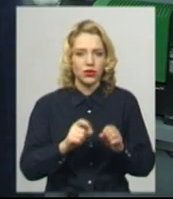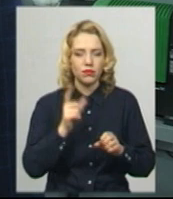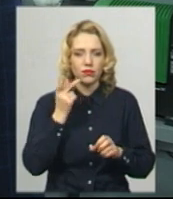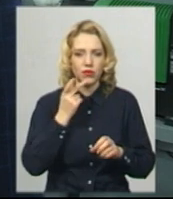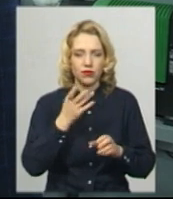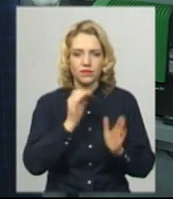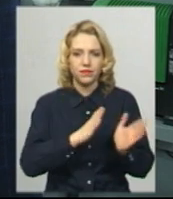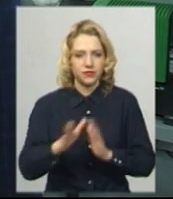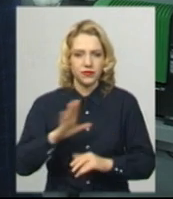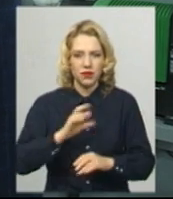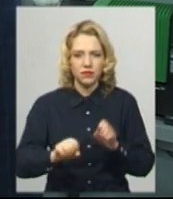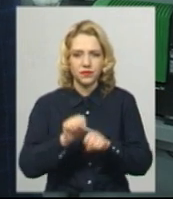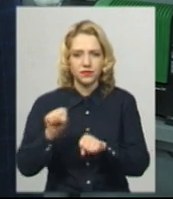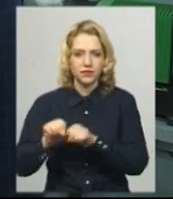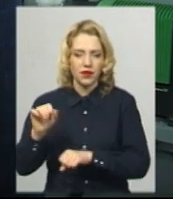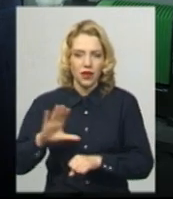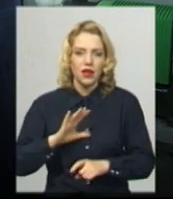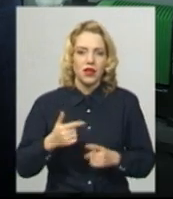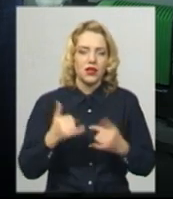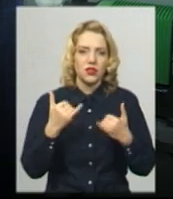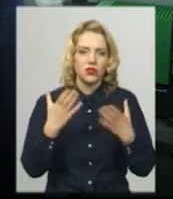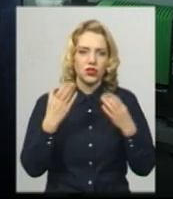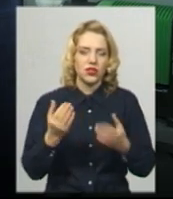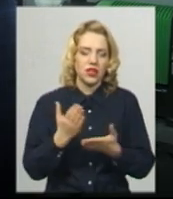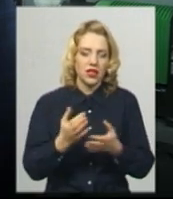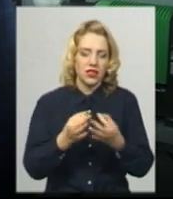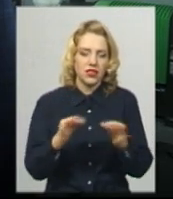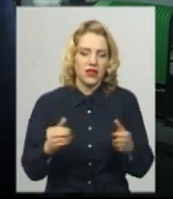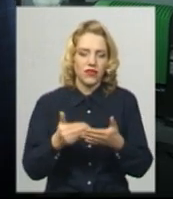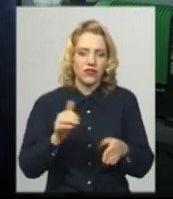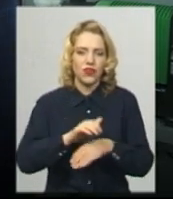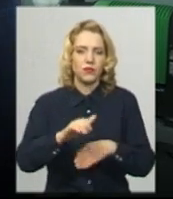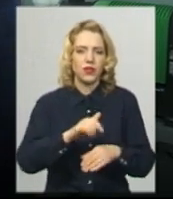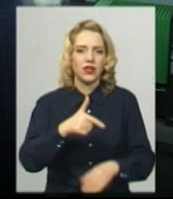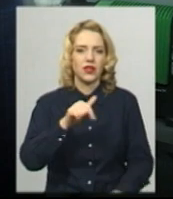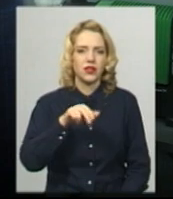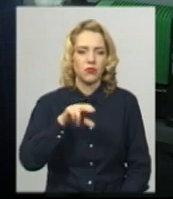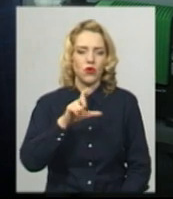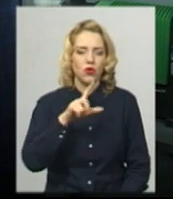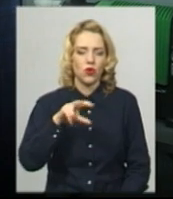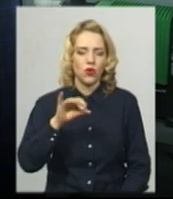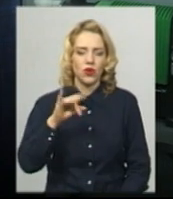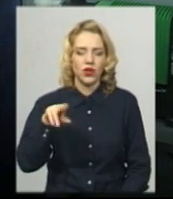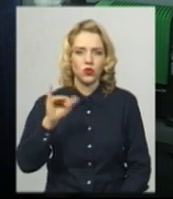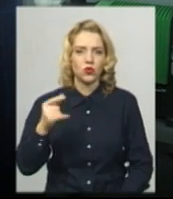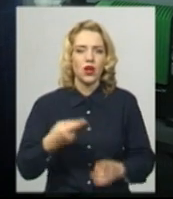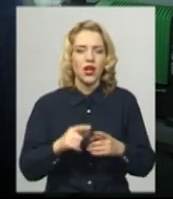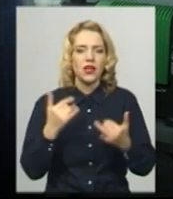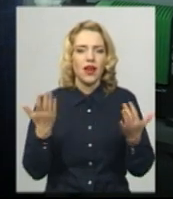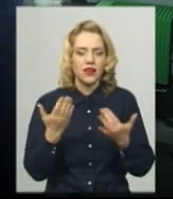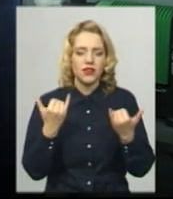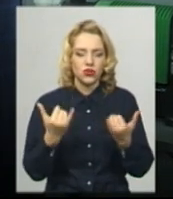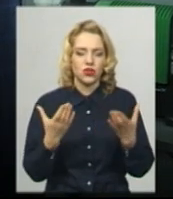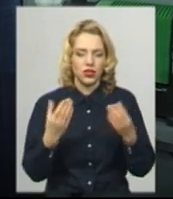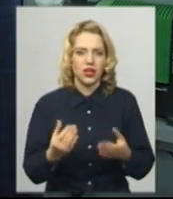водоканалу Віталій Кавун. Ми на Семчиштені є незалежні від виробника гіпохлориду, який є всього-навсього один в Україні. І періодично